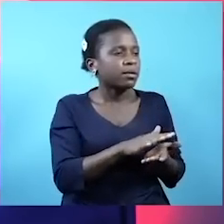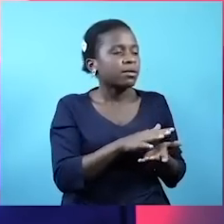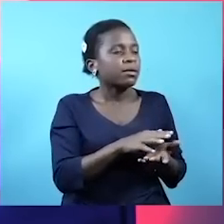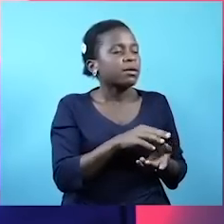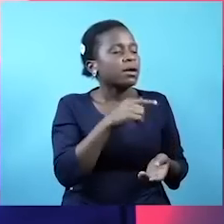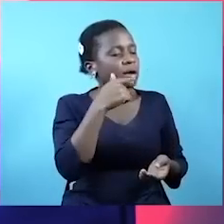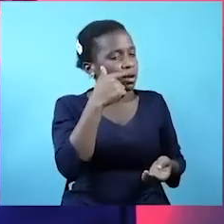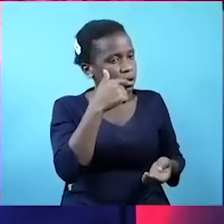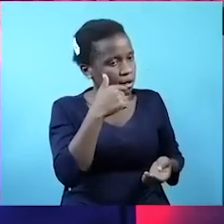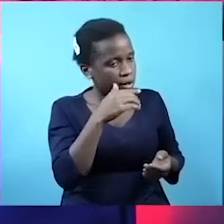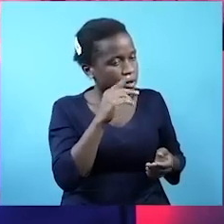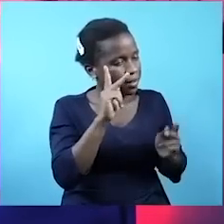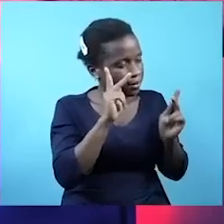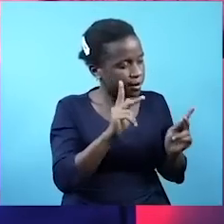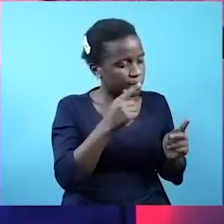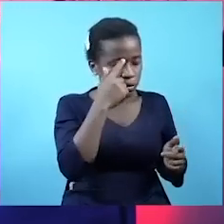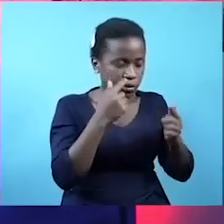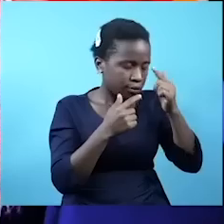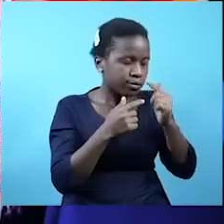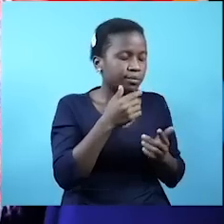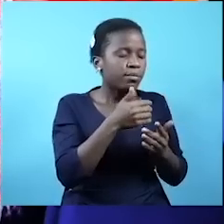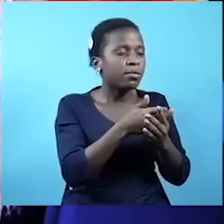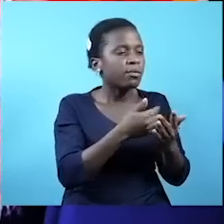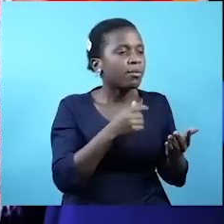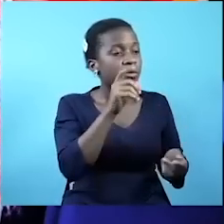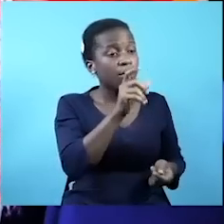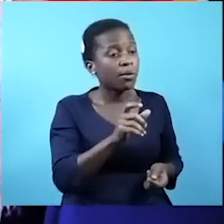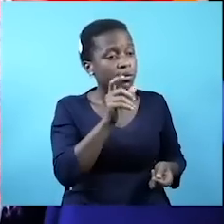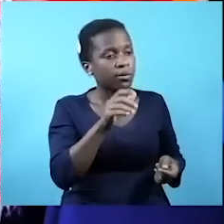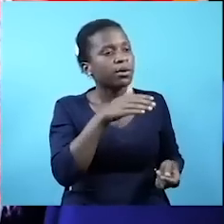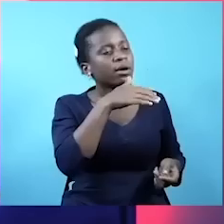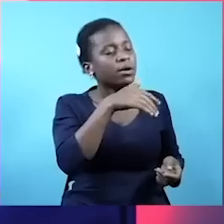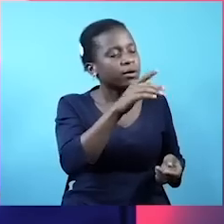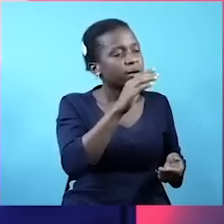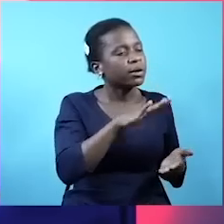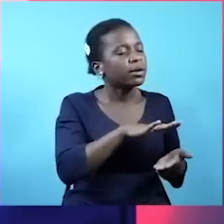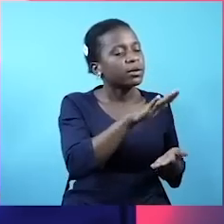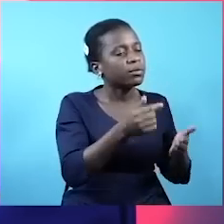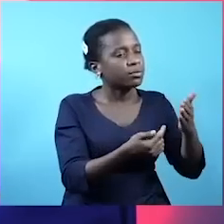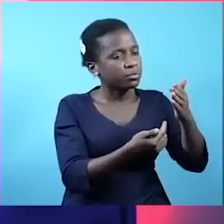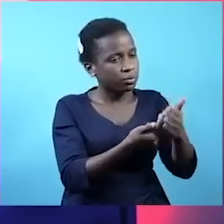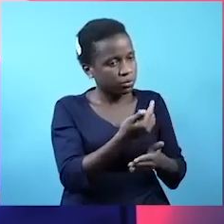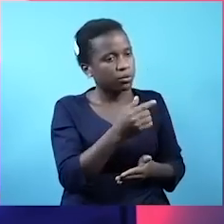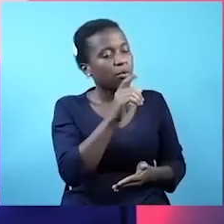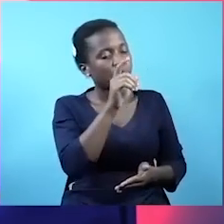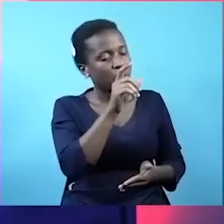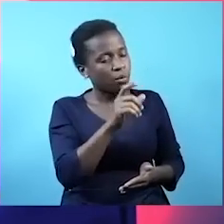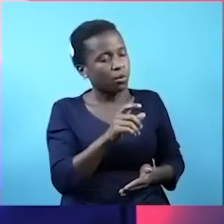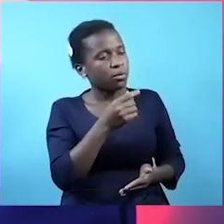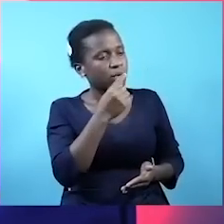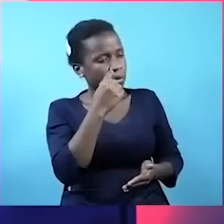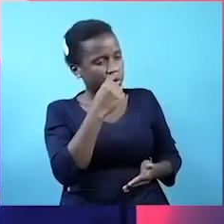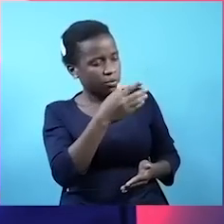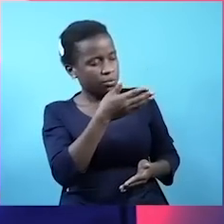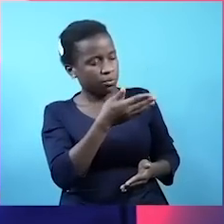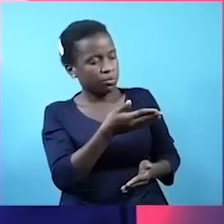Ange kuenda pale. Amu konfronti mkuwa mkuwa pale kwenye tukio. Kama angekamato wa weku endali wananchu wangeona kweri. Mbunge ya